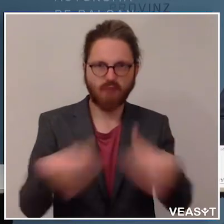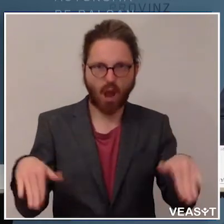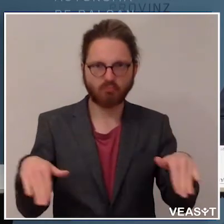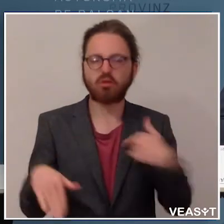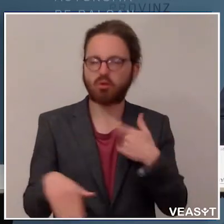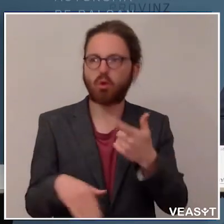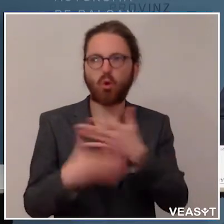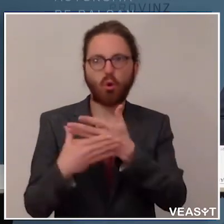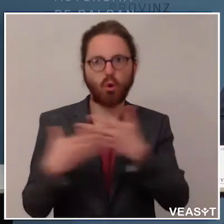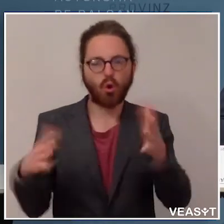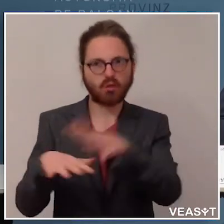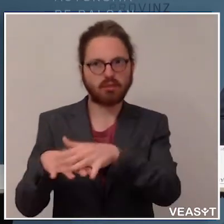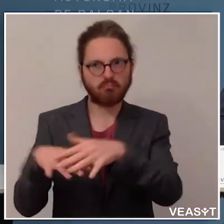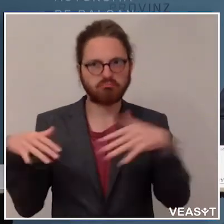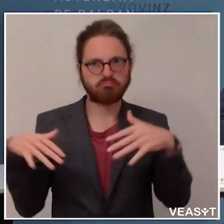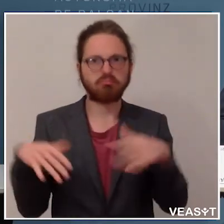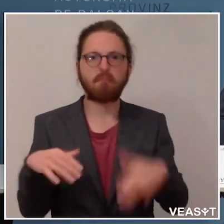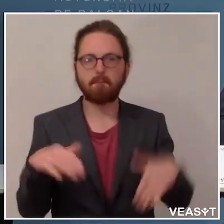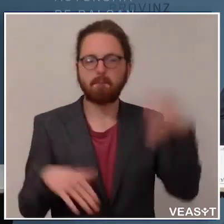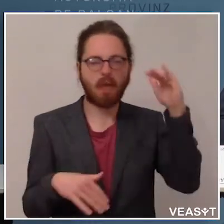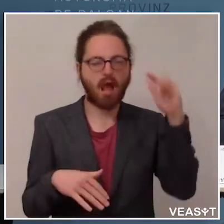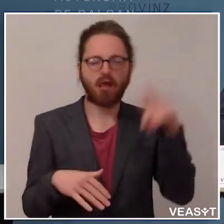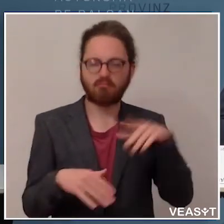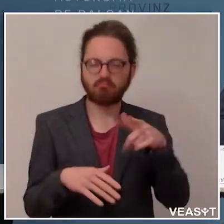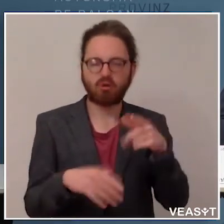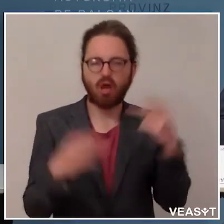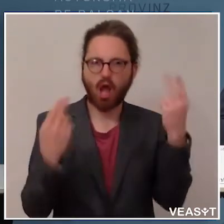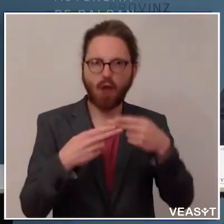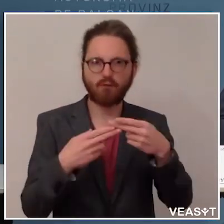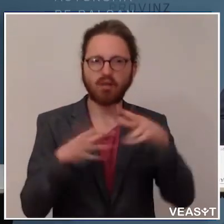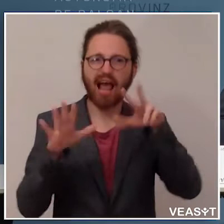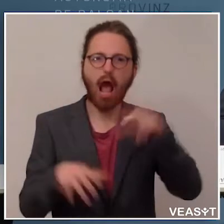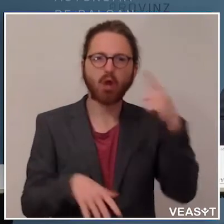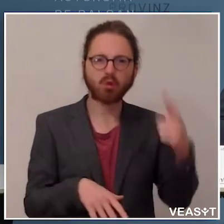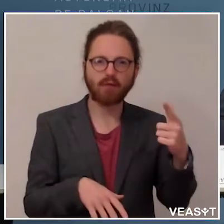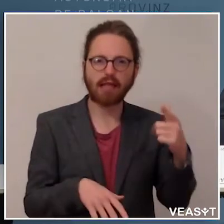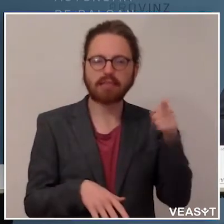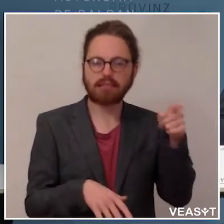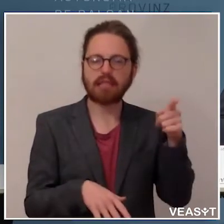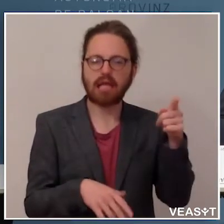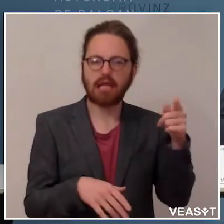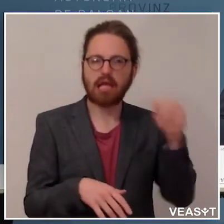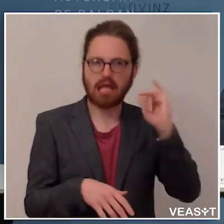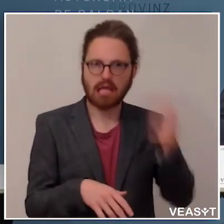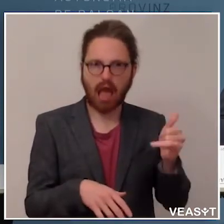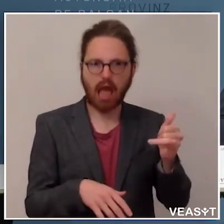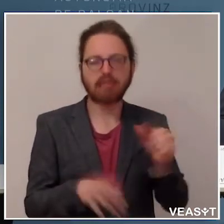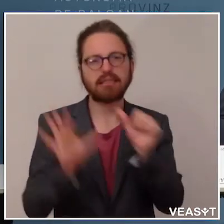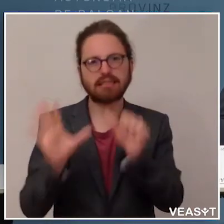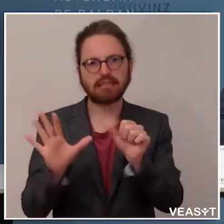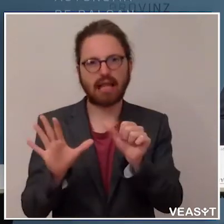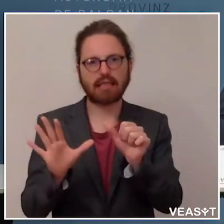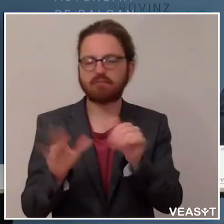erfreulich. 28 von den 35 Abgeordneten haben dafür gestimmt, 6 haben sich enthalten und nur ein